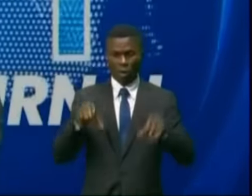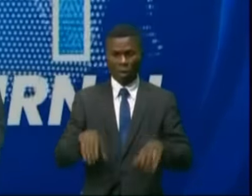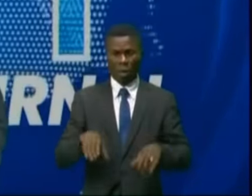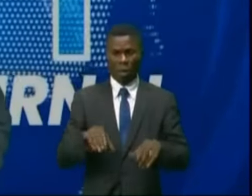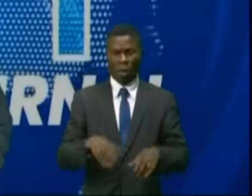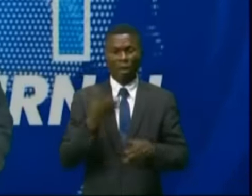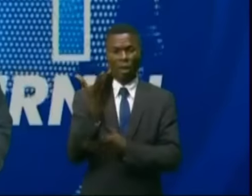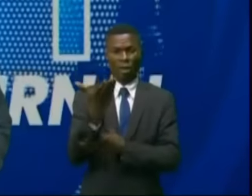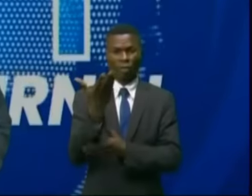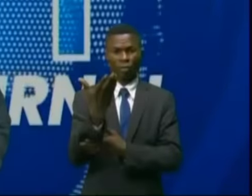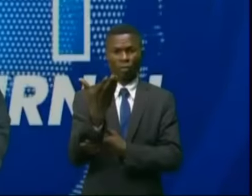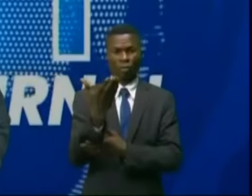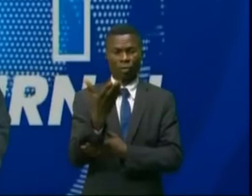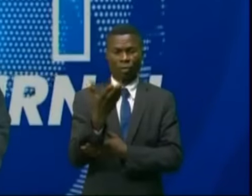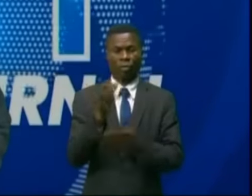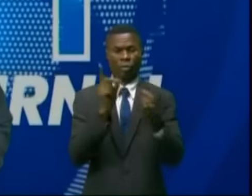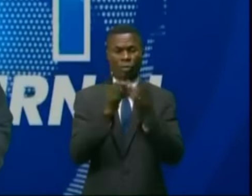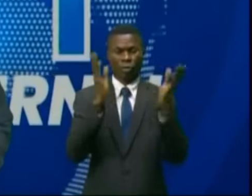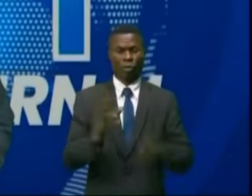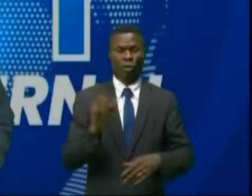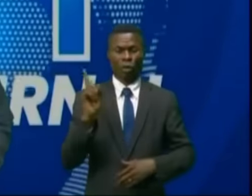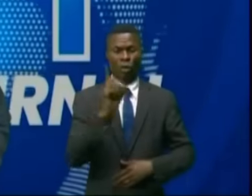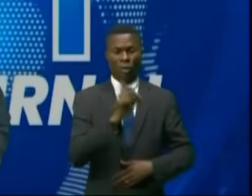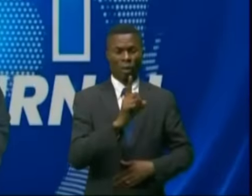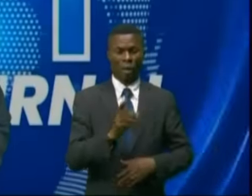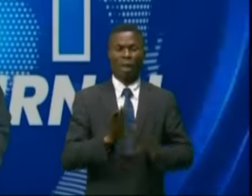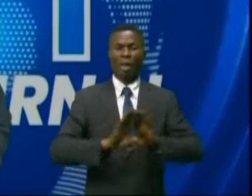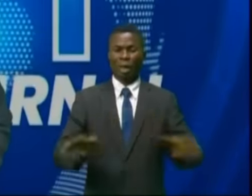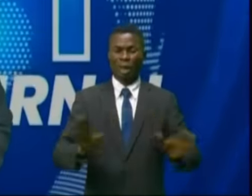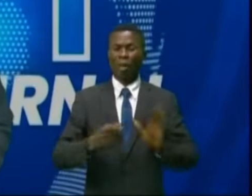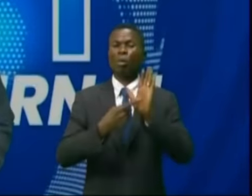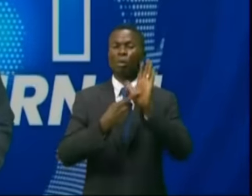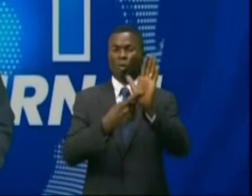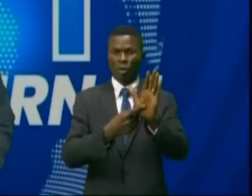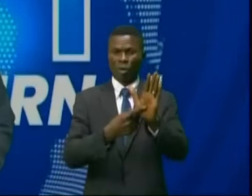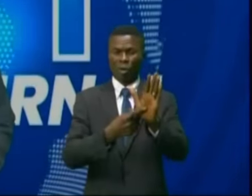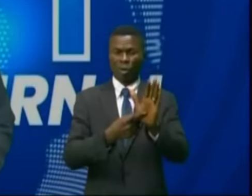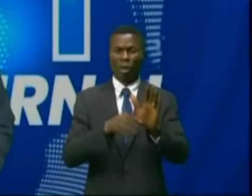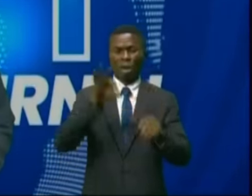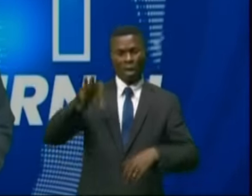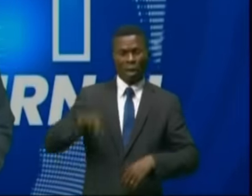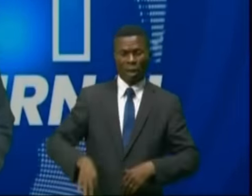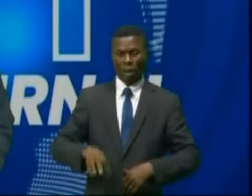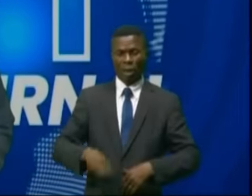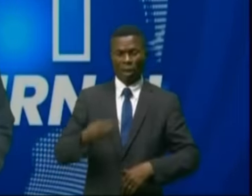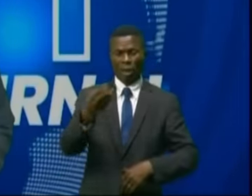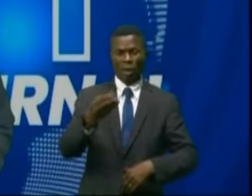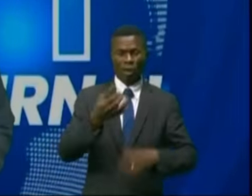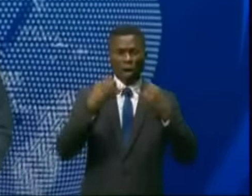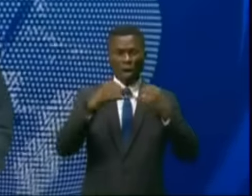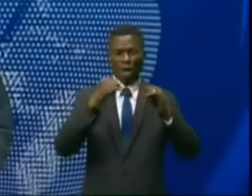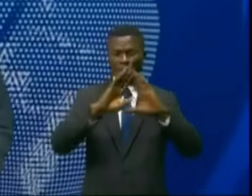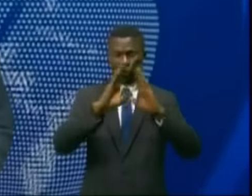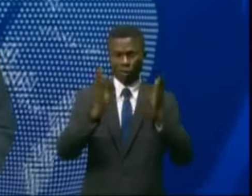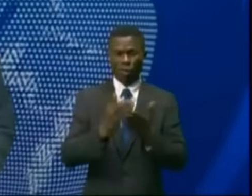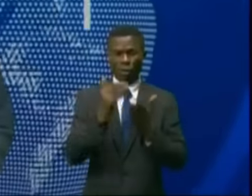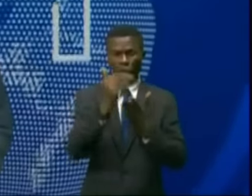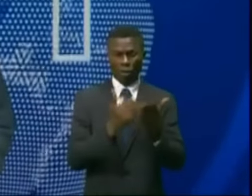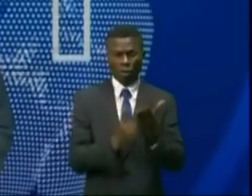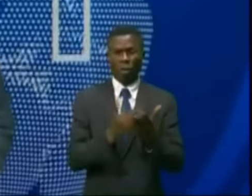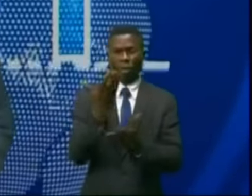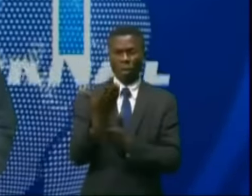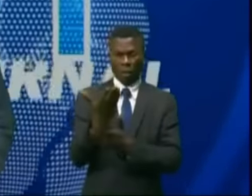invite les consultants individuels éligibles à manifester leurs intérêts à fournir le service des crises si déçues. Les